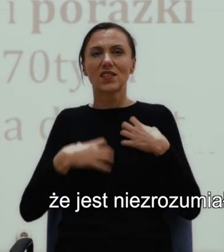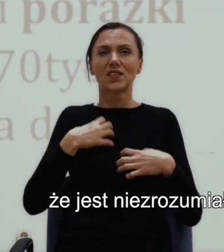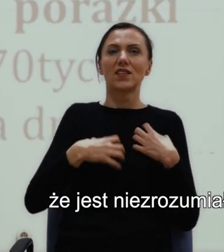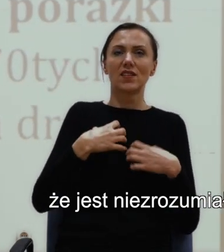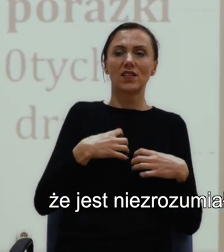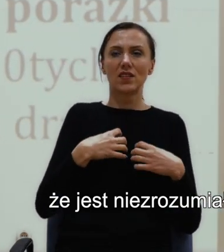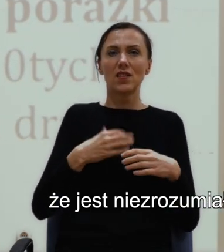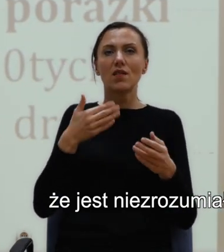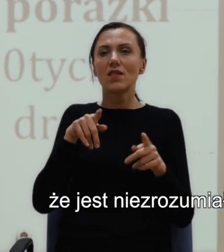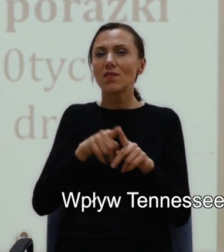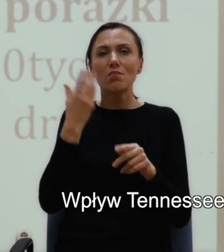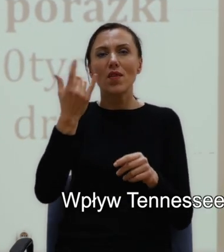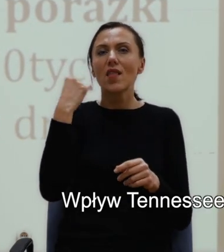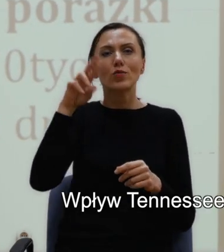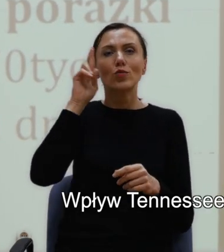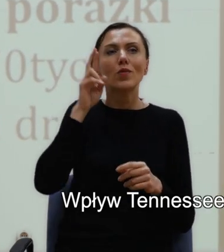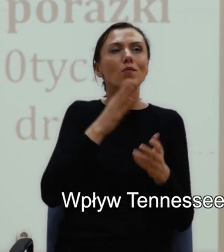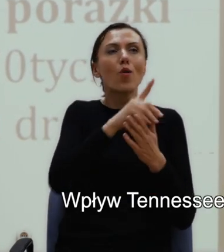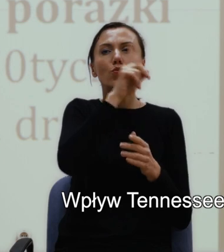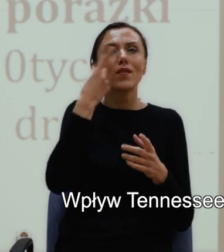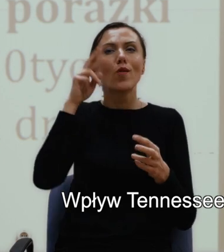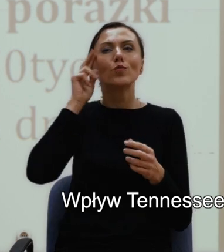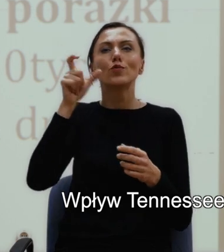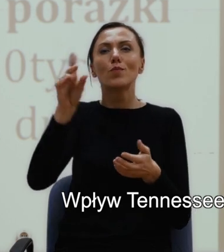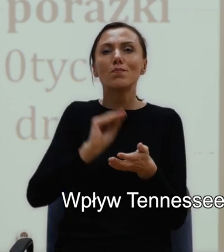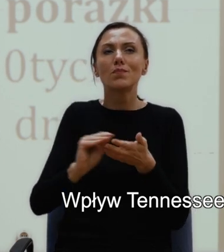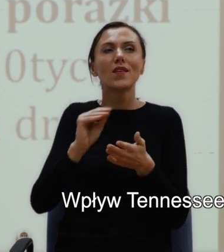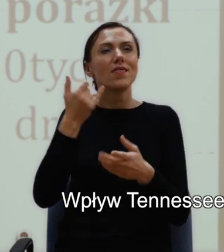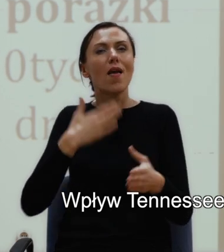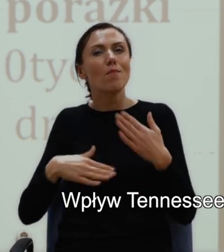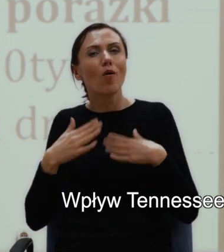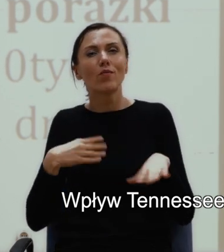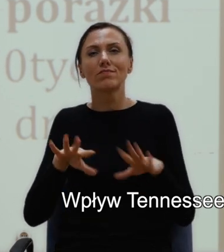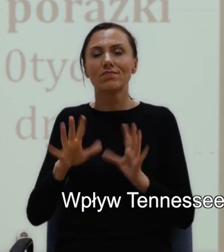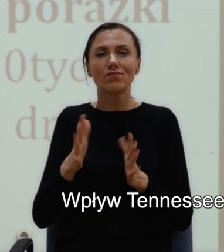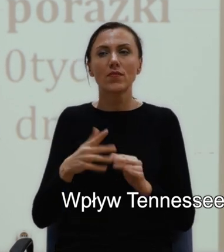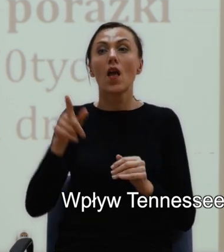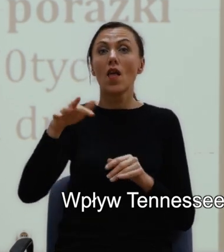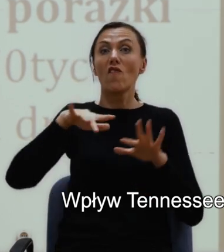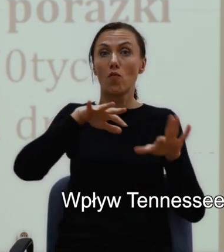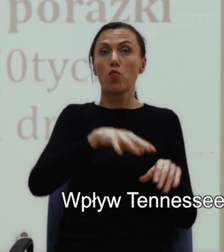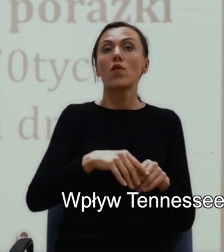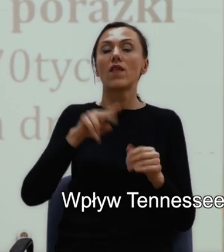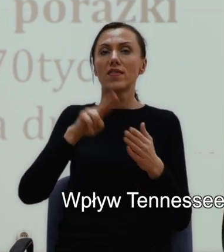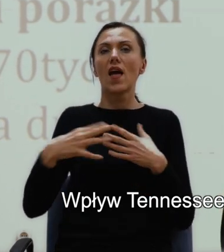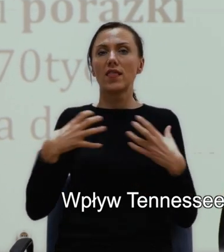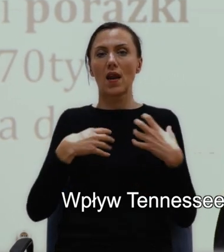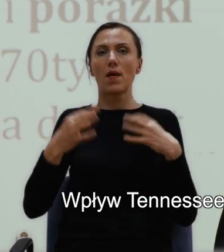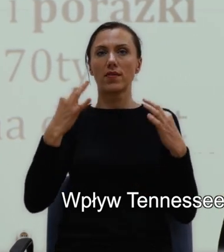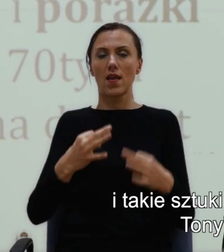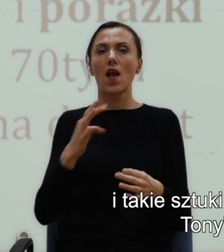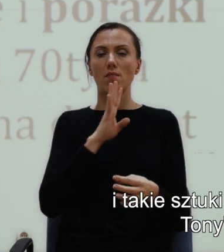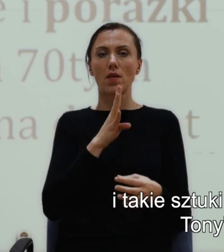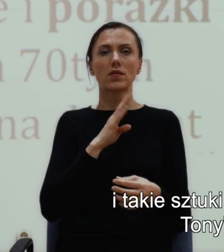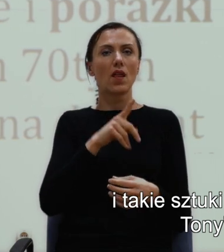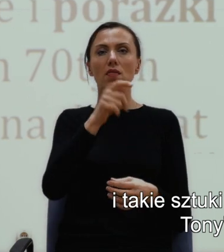krytyków teatralnych. Wpływ Tennessee'ego Williamsa na dramat obecny, amerykański, nie może być przeceniony